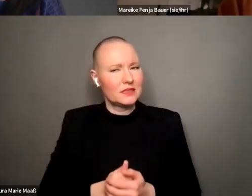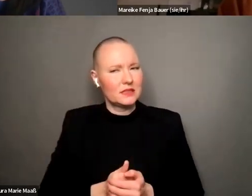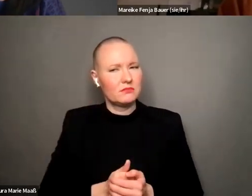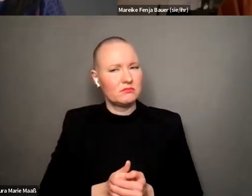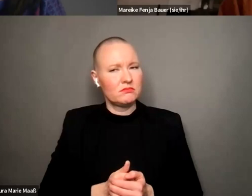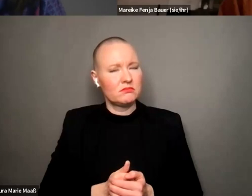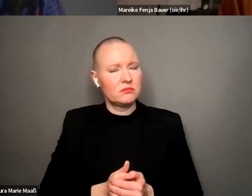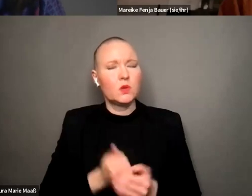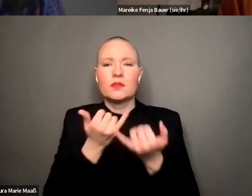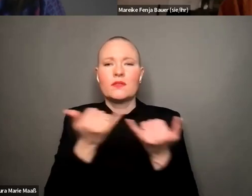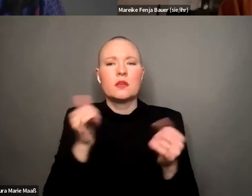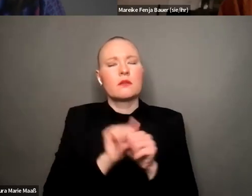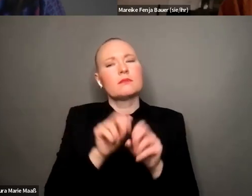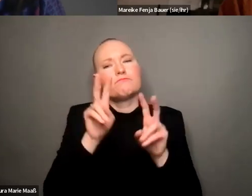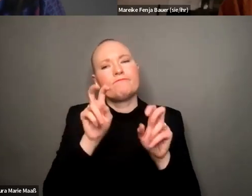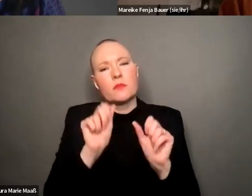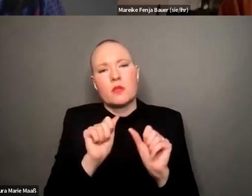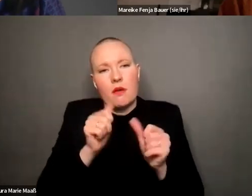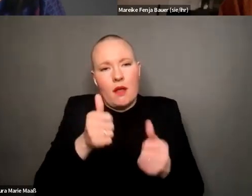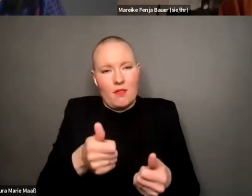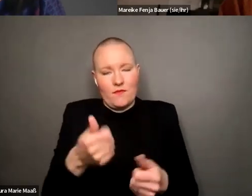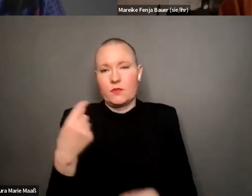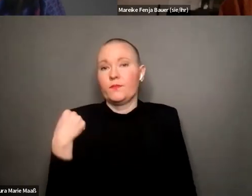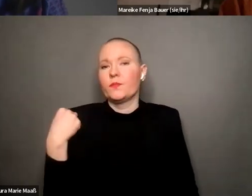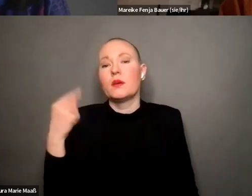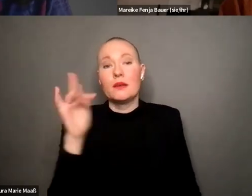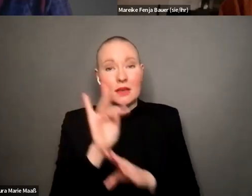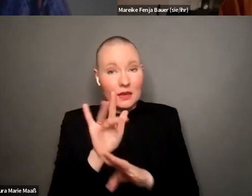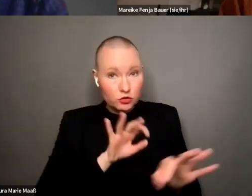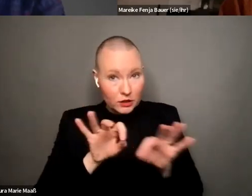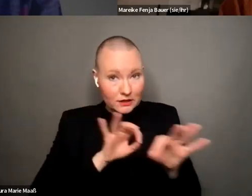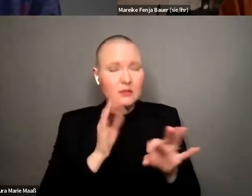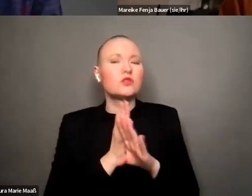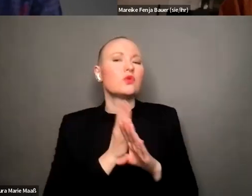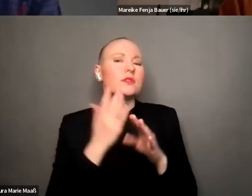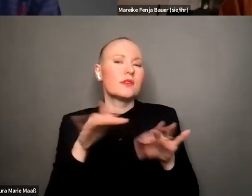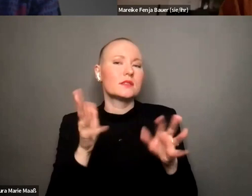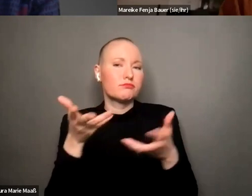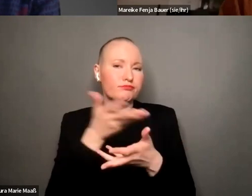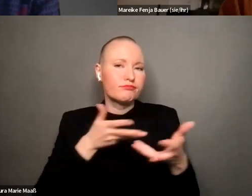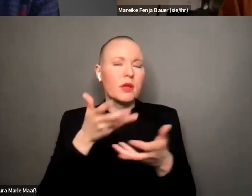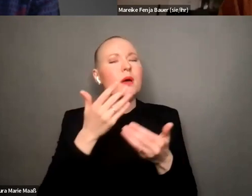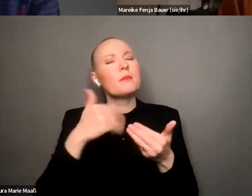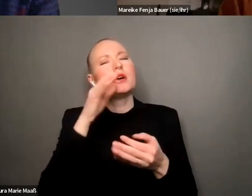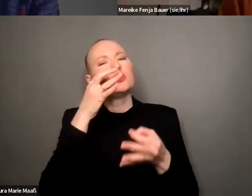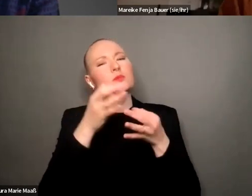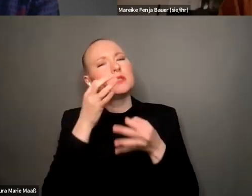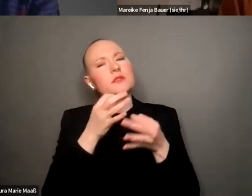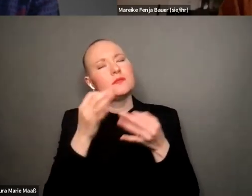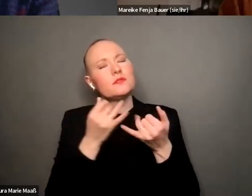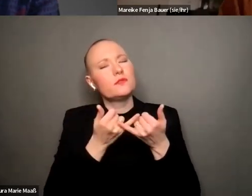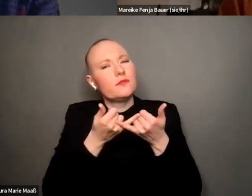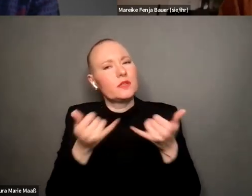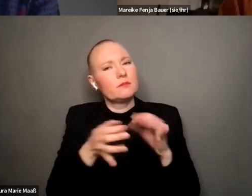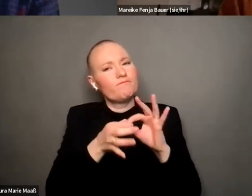und wie kann man ihnen raushelfen ich meine gegenstrategien hatten wir vorhin schon aber ja ein bisschen spezifischer vielleicht noch mal auf diese